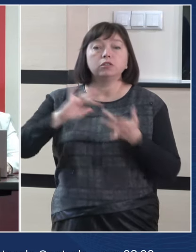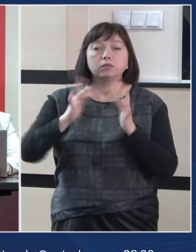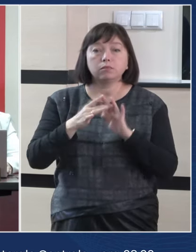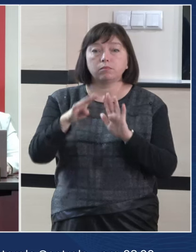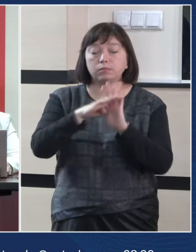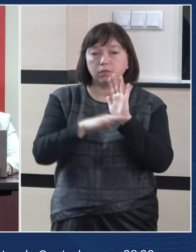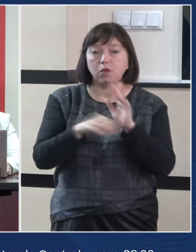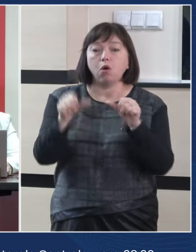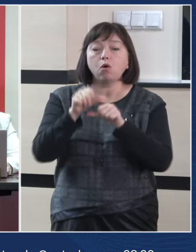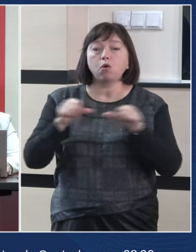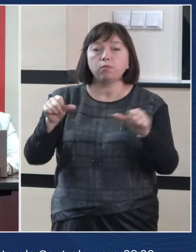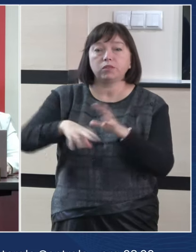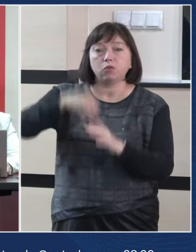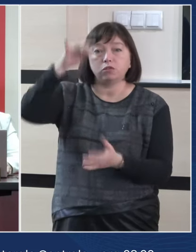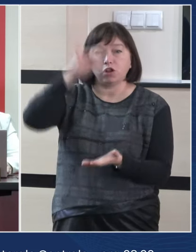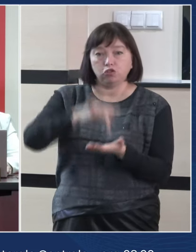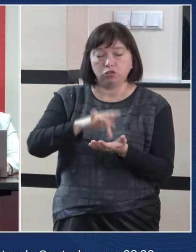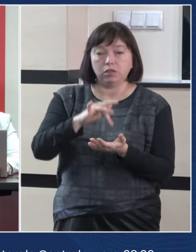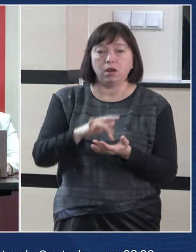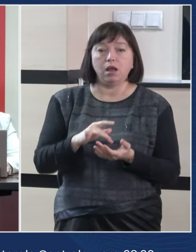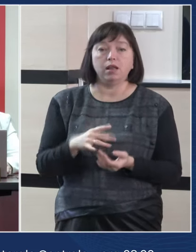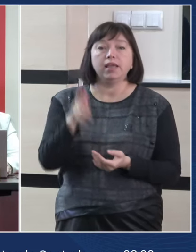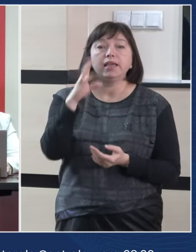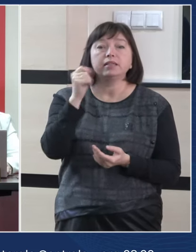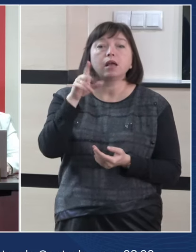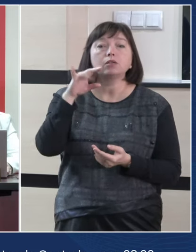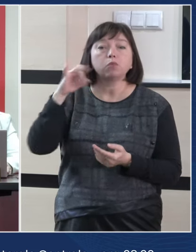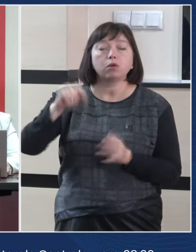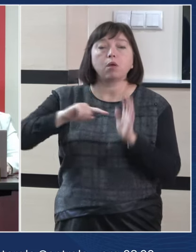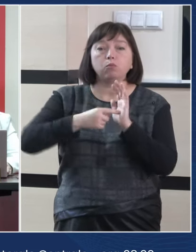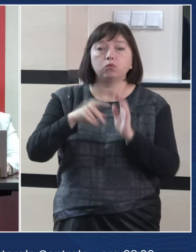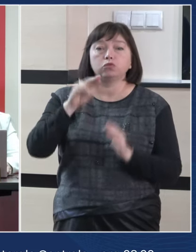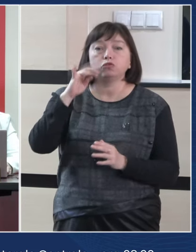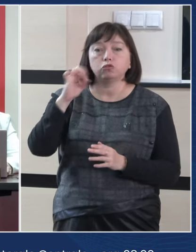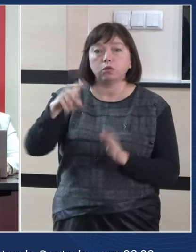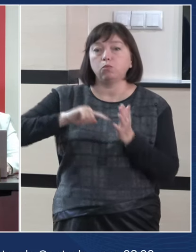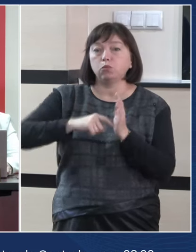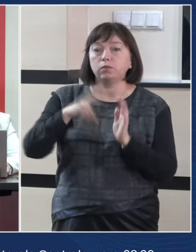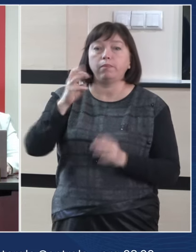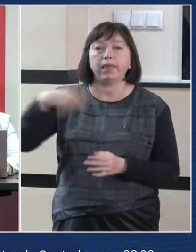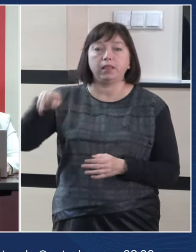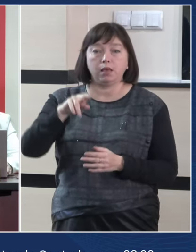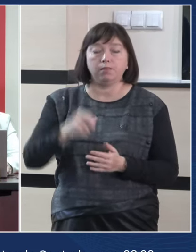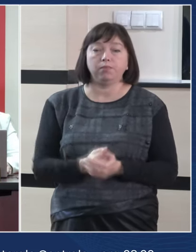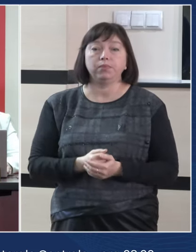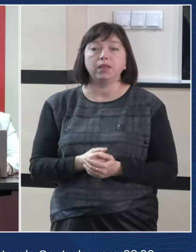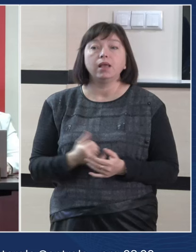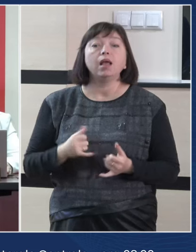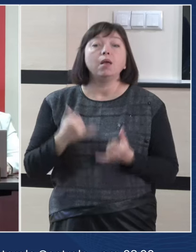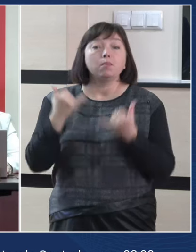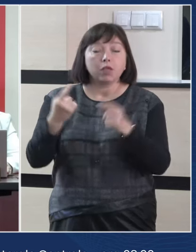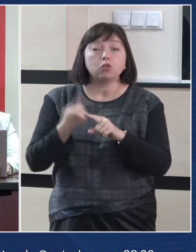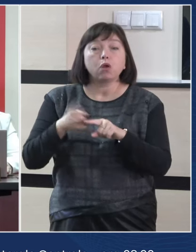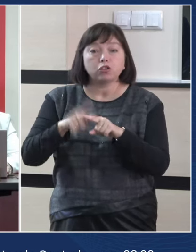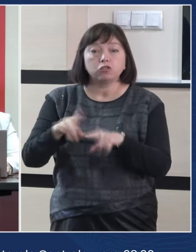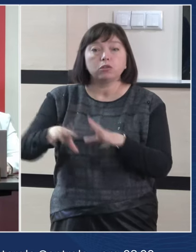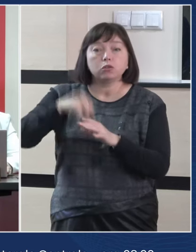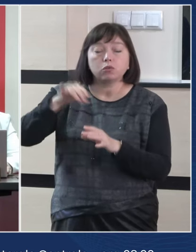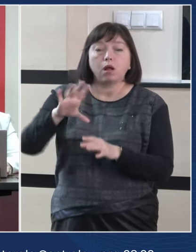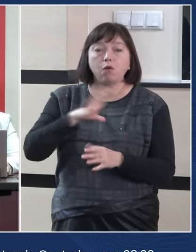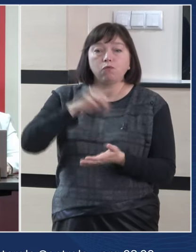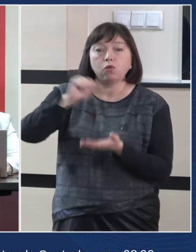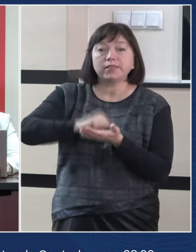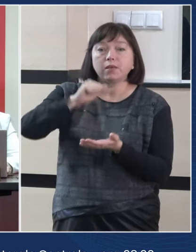Comisiei Electorale Centrale de aspora.cec.media. Pentru aceste scrutine au